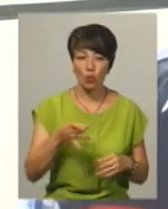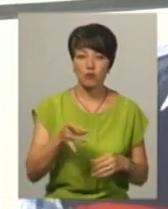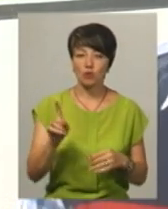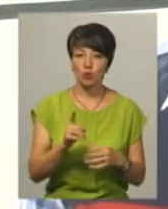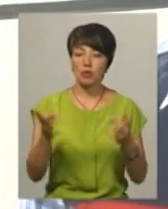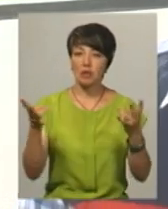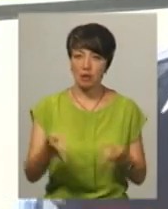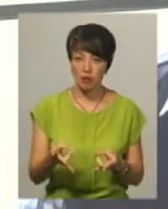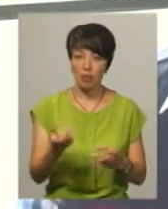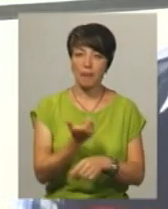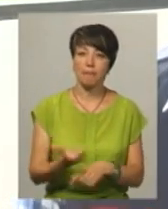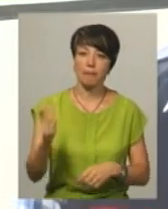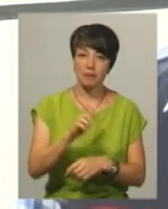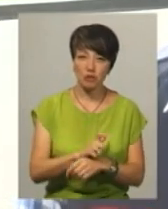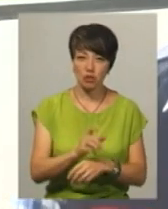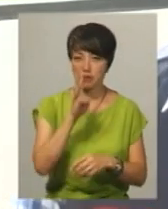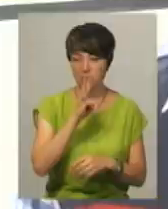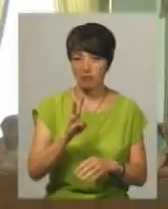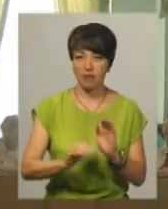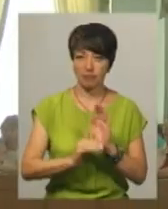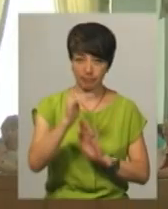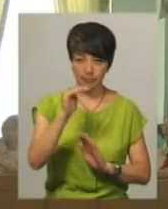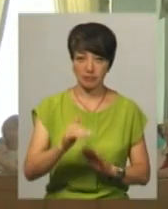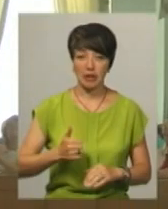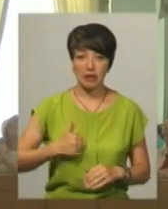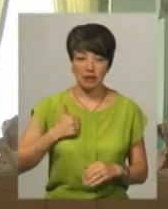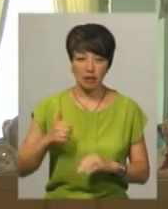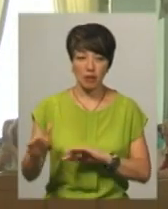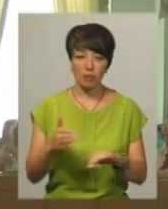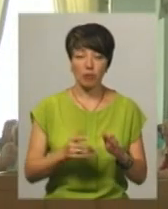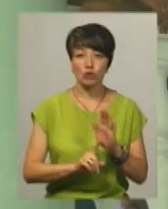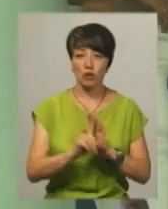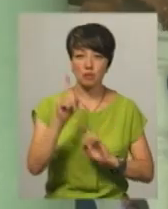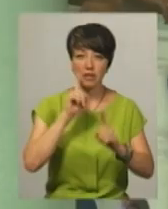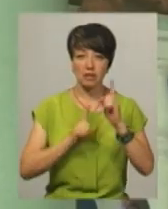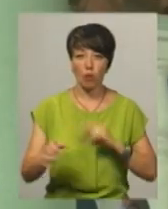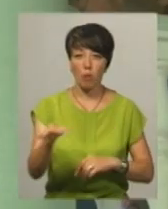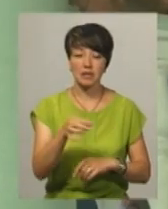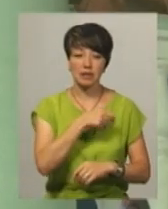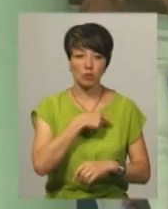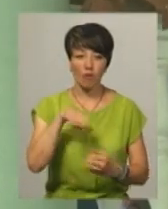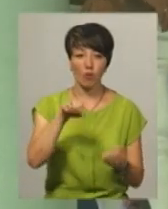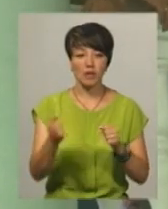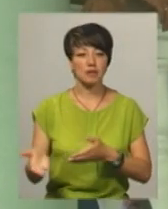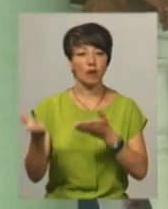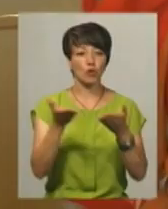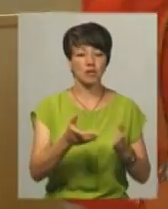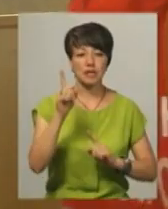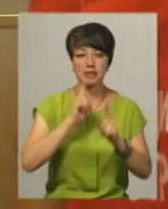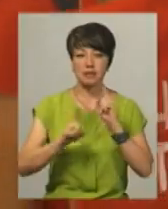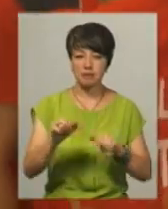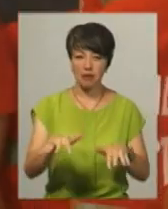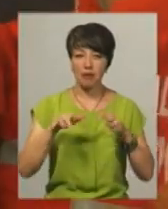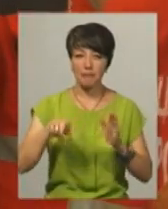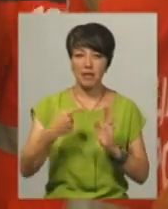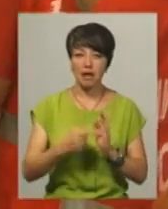треба більше зарплати, гідно. Перед початком пленарного засідання обласної ради водіїв запросили до сесійної зали.